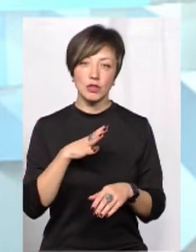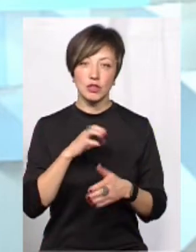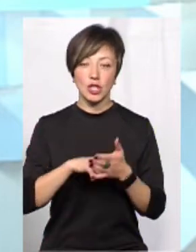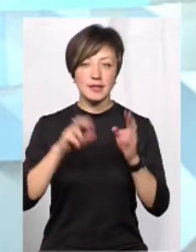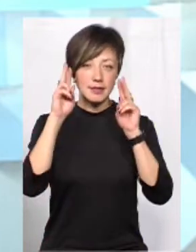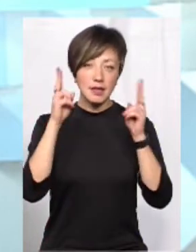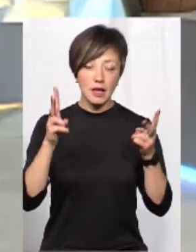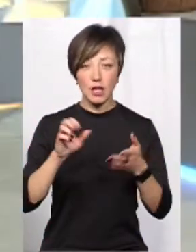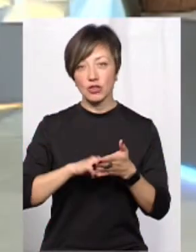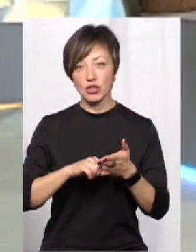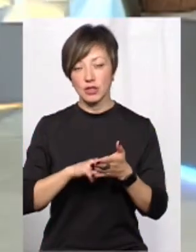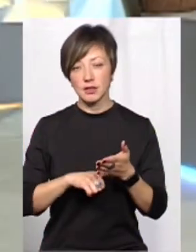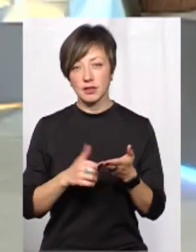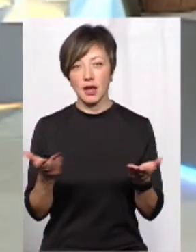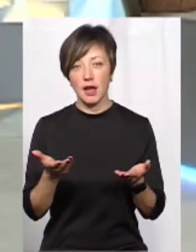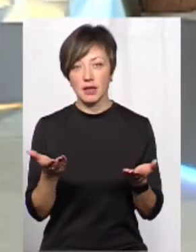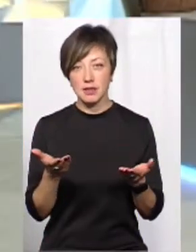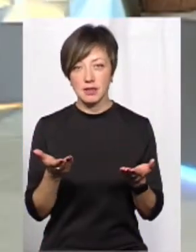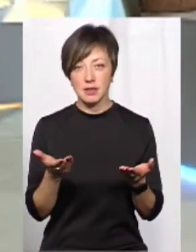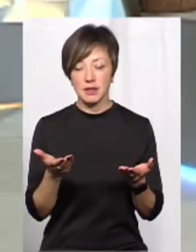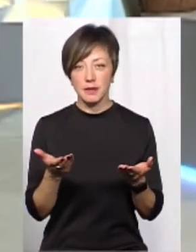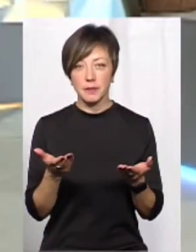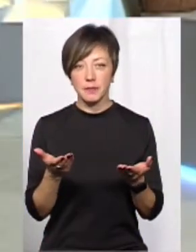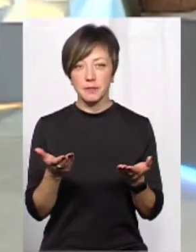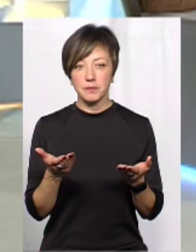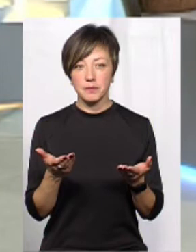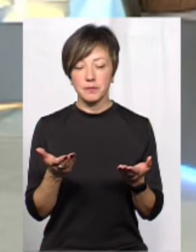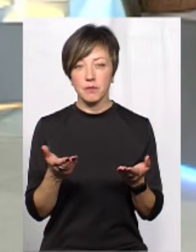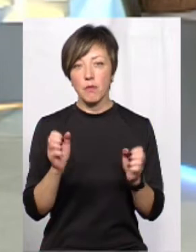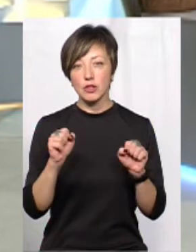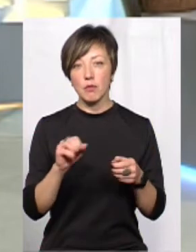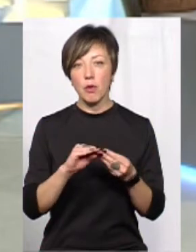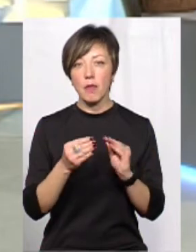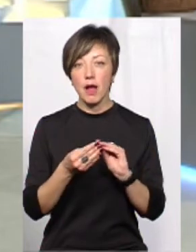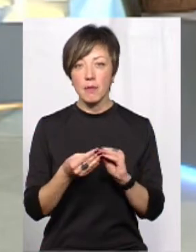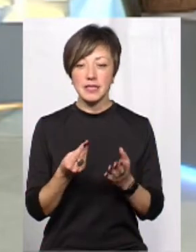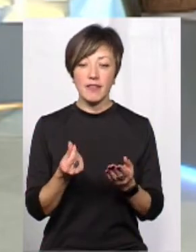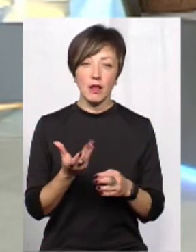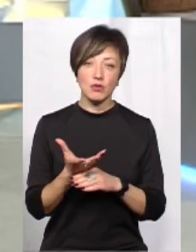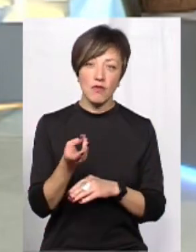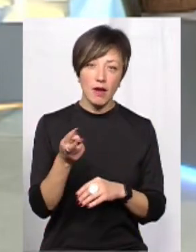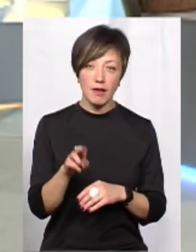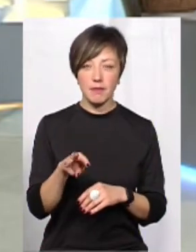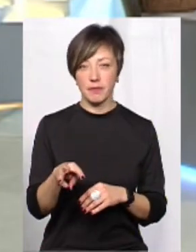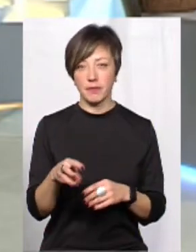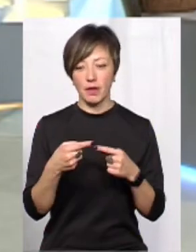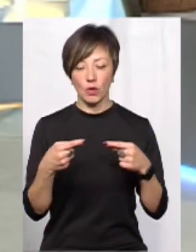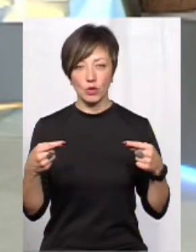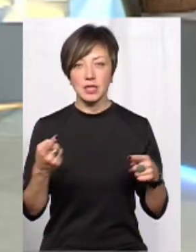незнання, чи через, можливо, проблеми якісь там з фінансуванням тощо.